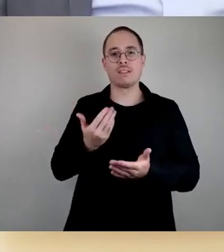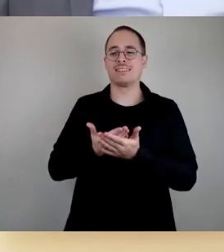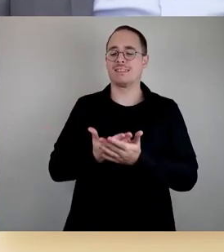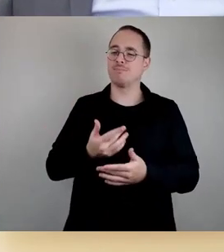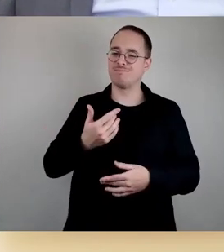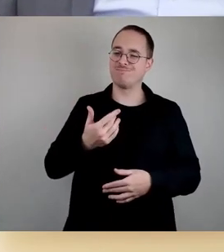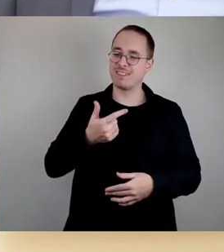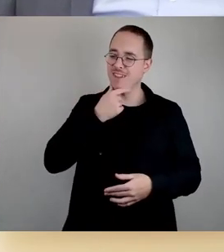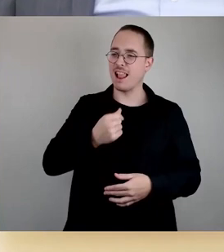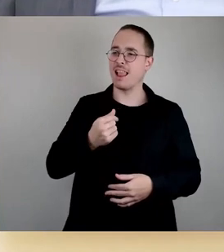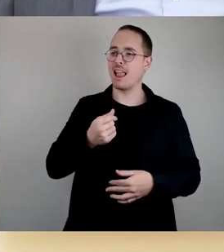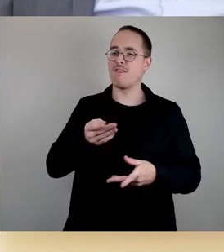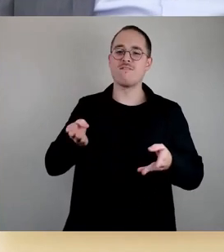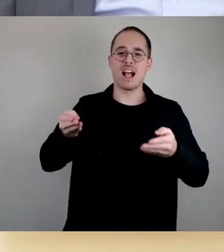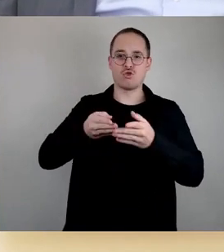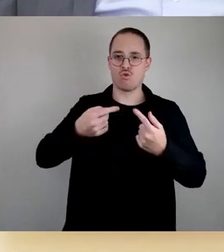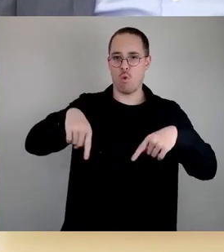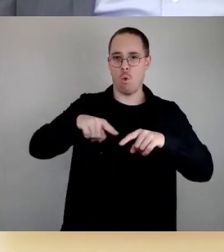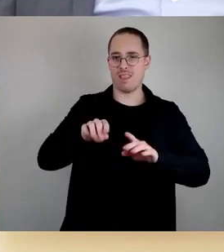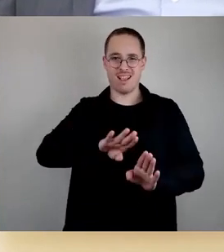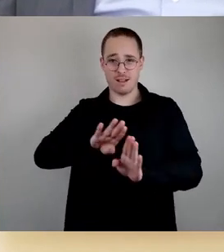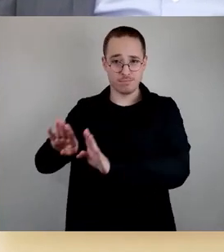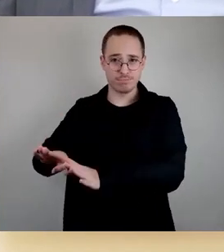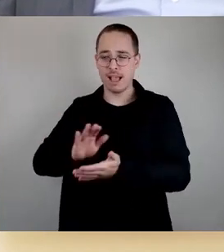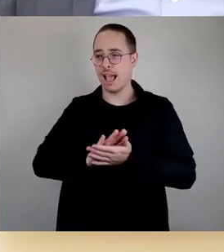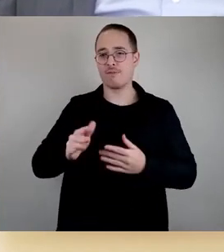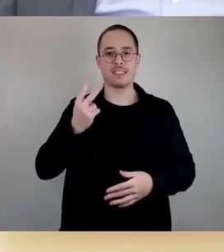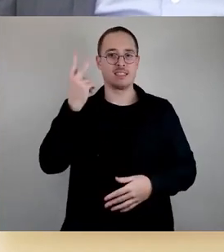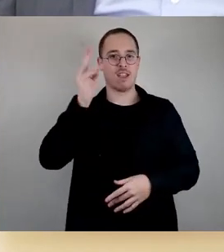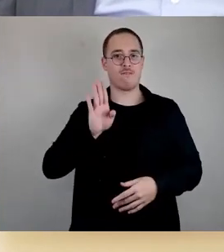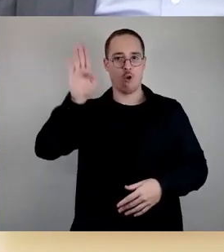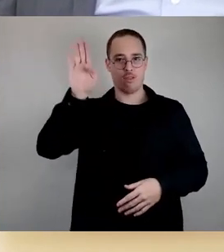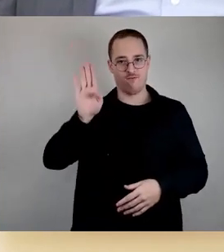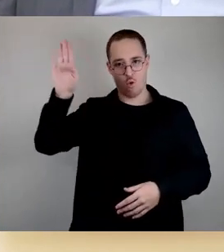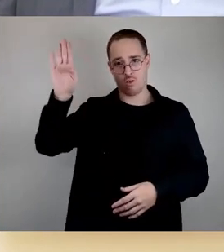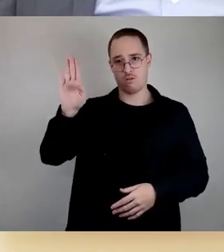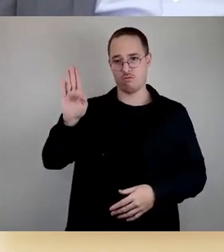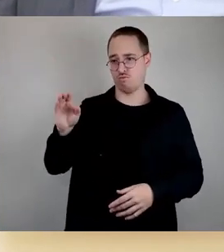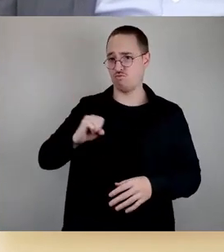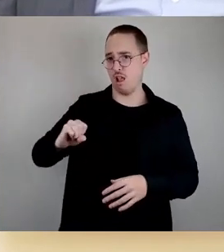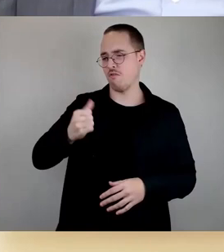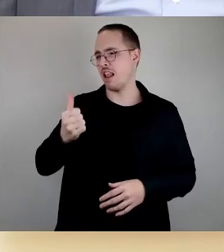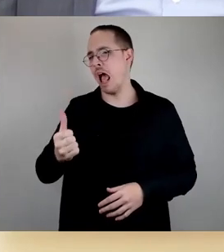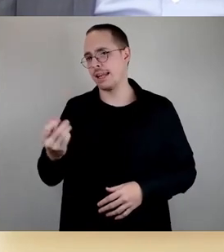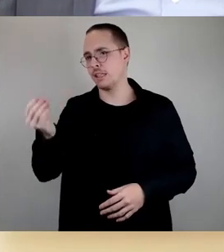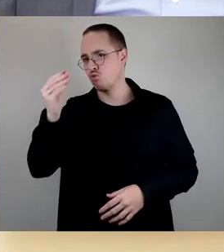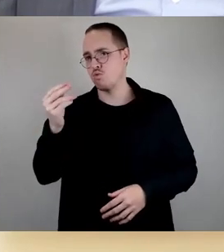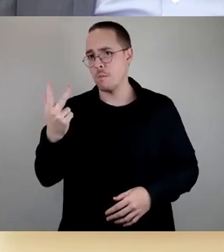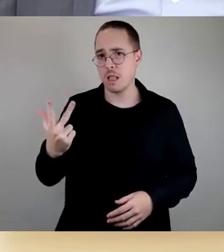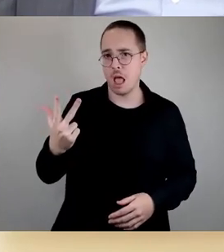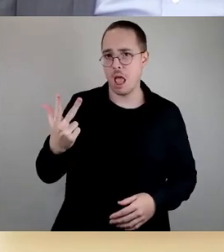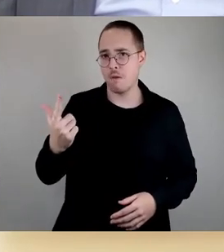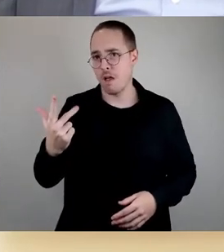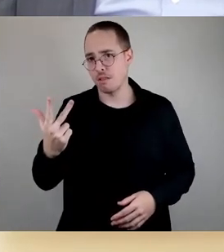und zwei Wortmeldungen fix und eine eventuell habe. Ich fange mal mit Ladies First an, Frau